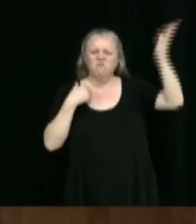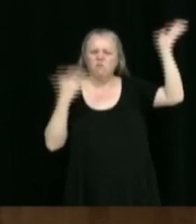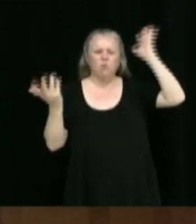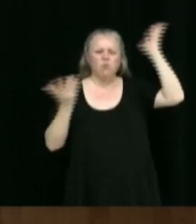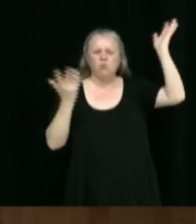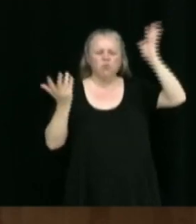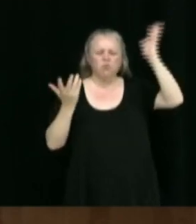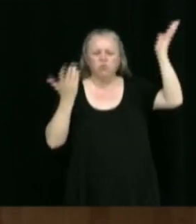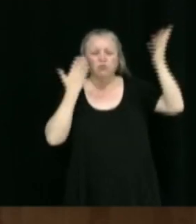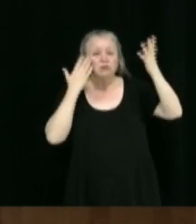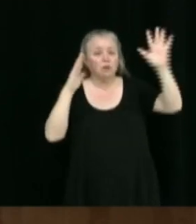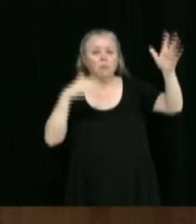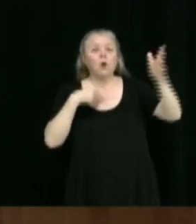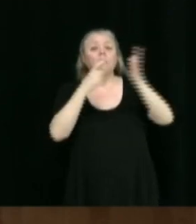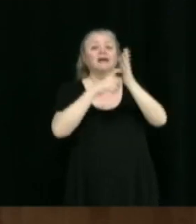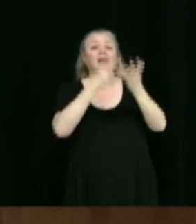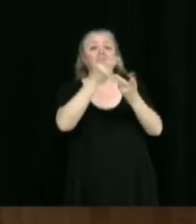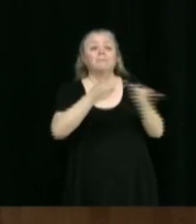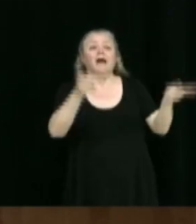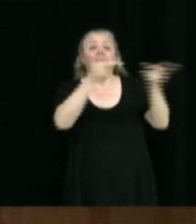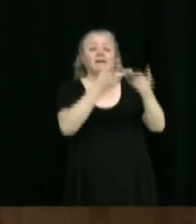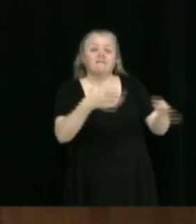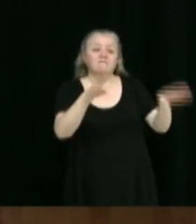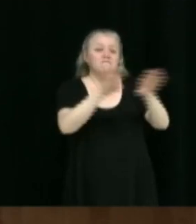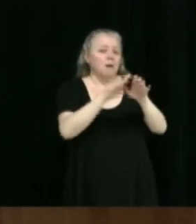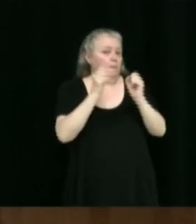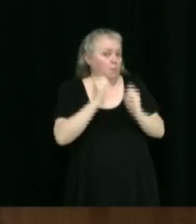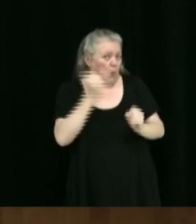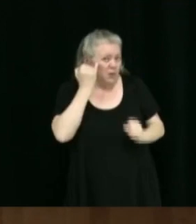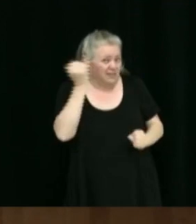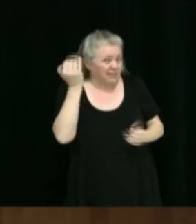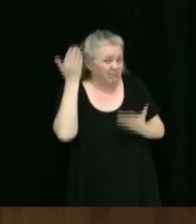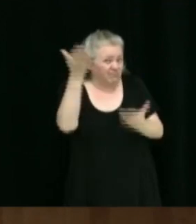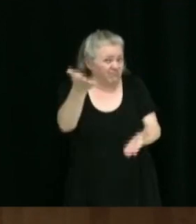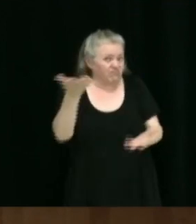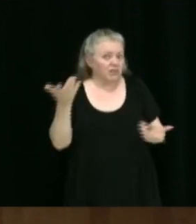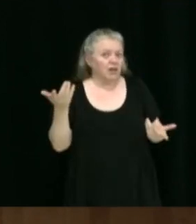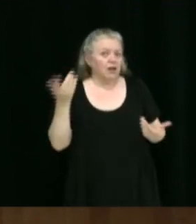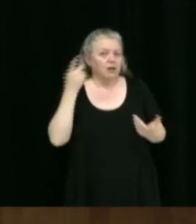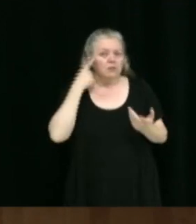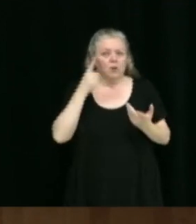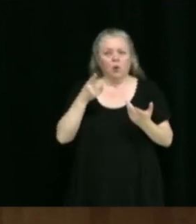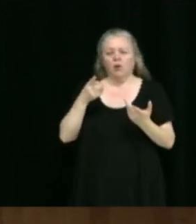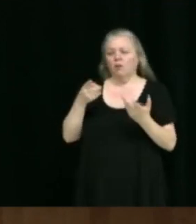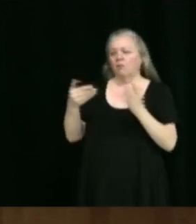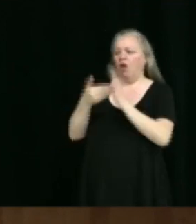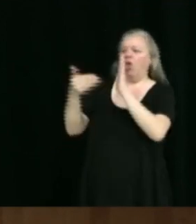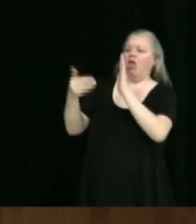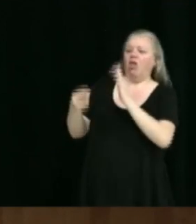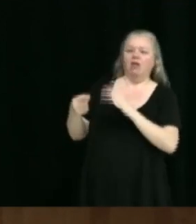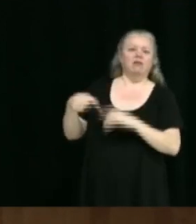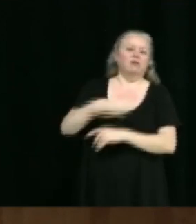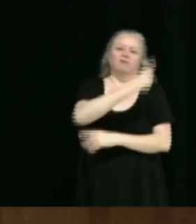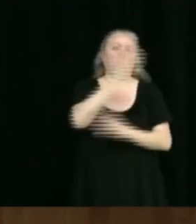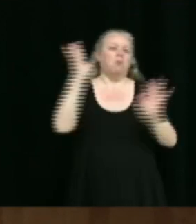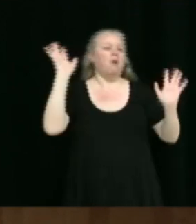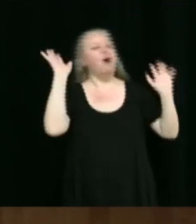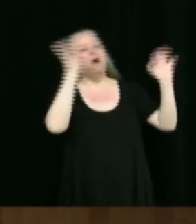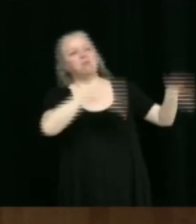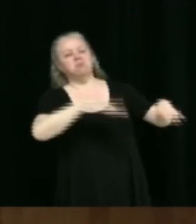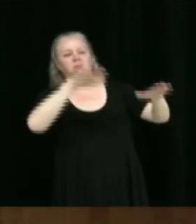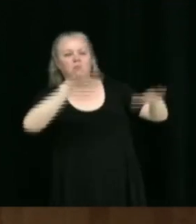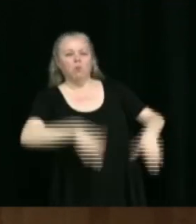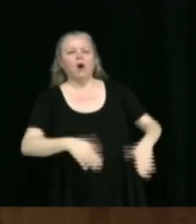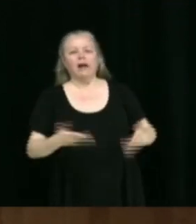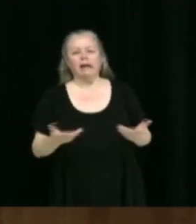fermée lors de la fermeture du parc, mais peut-être que ça pourrait être une mesure dissuasive pour aménuire au